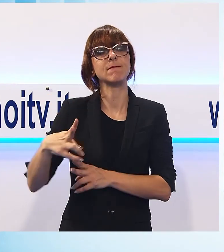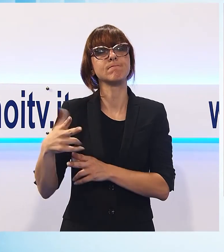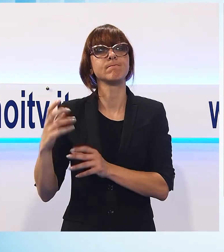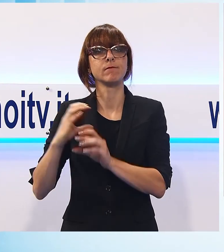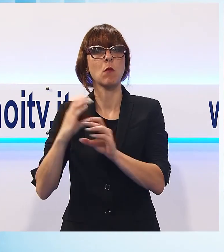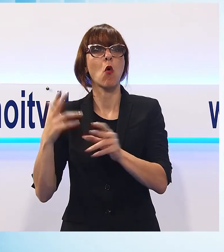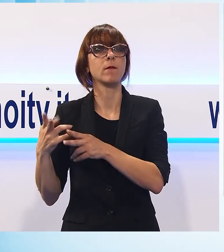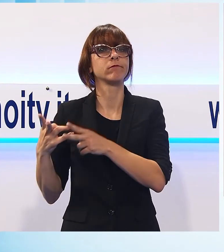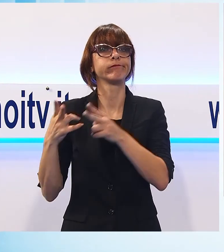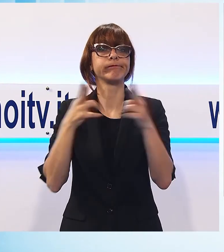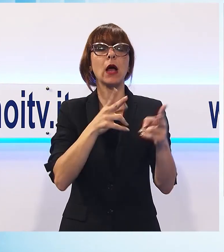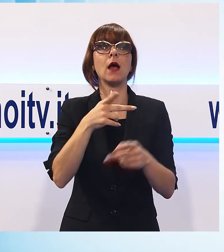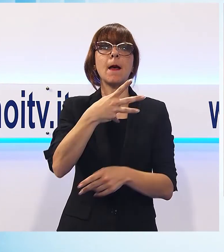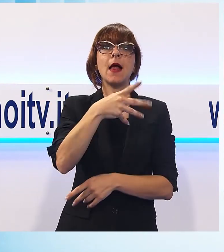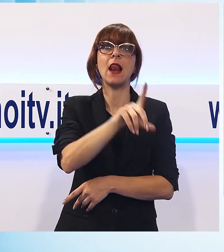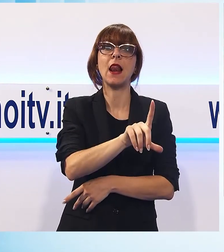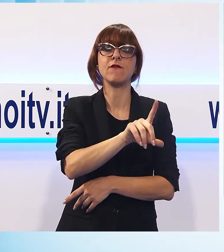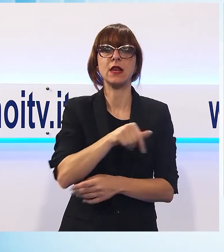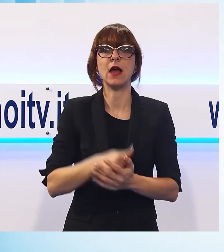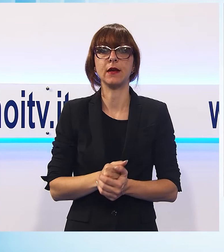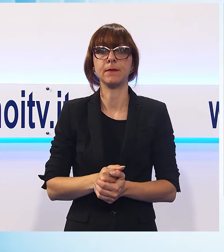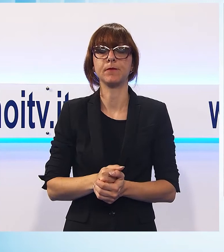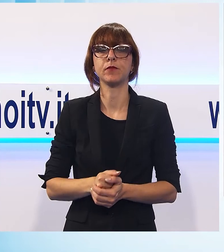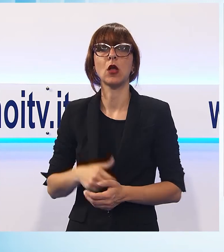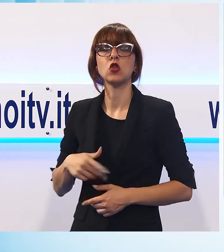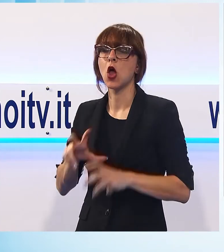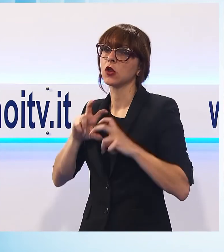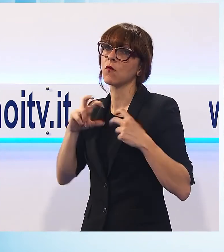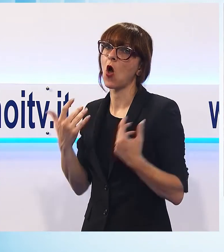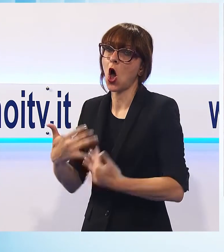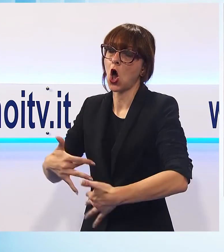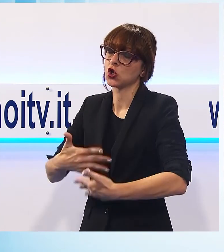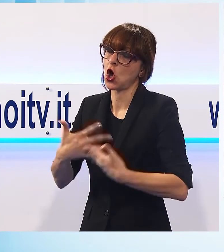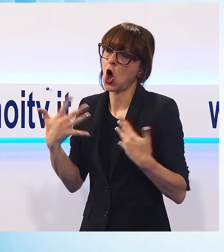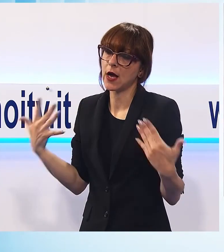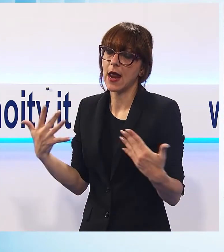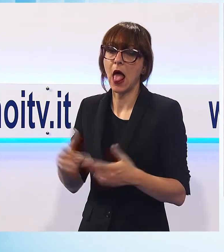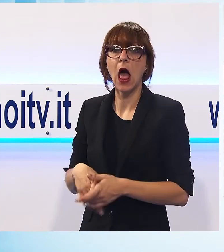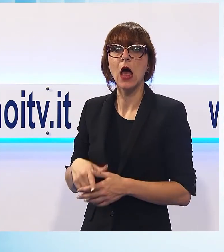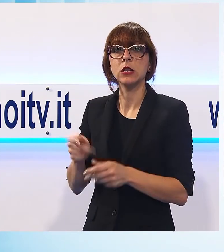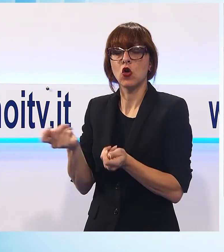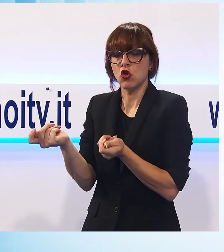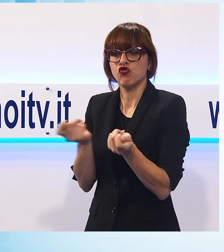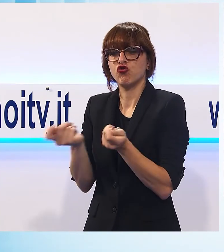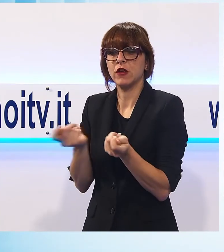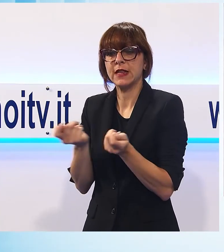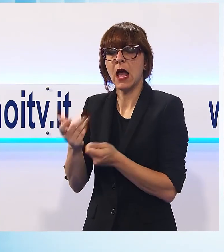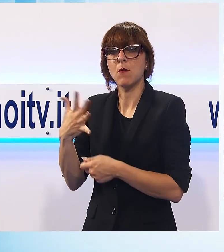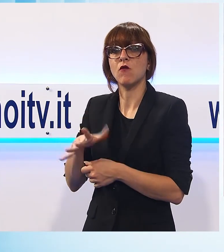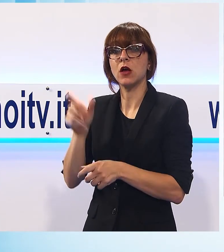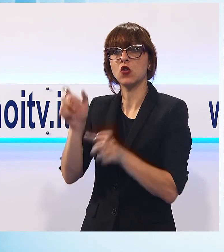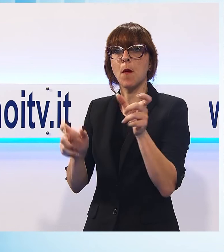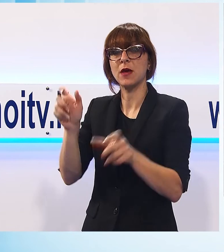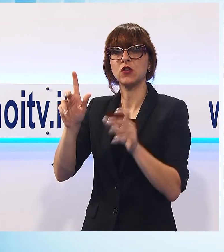Si parla di 7-8 mila persone gestite in tre giorni. Non sono gestite in maniera professionale, nel senso che non è che è il nostro lavoro.